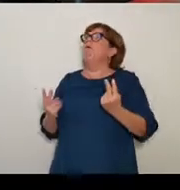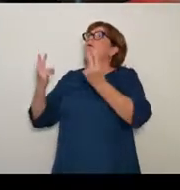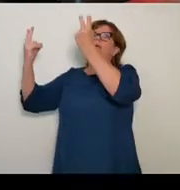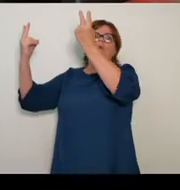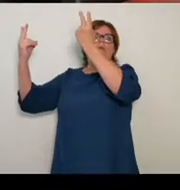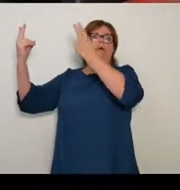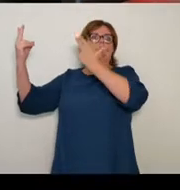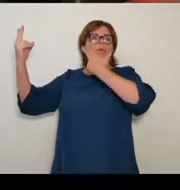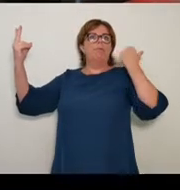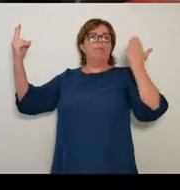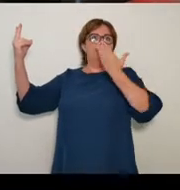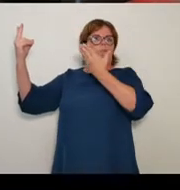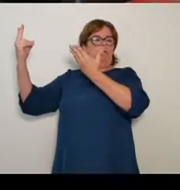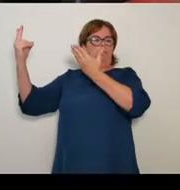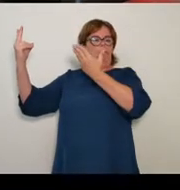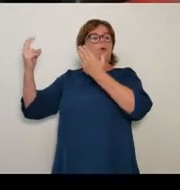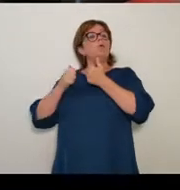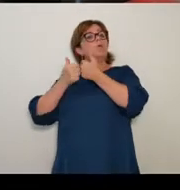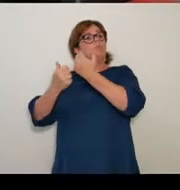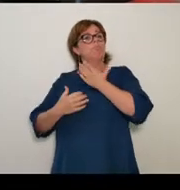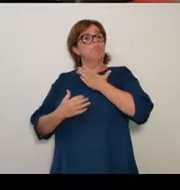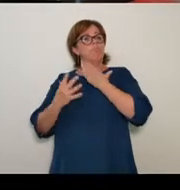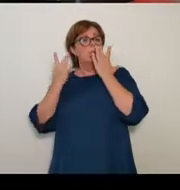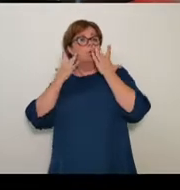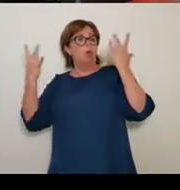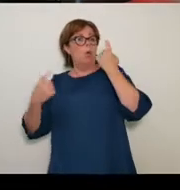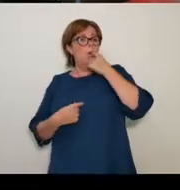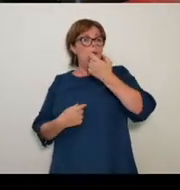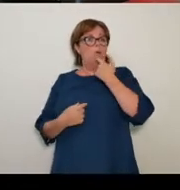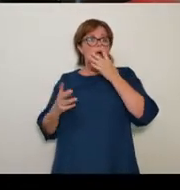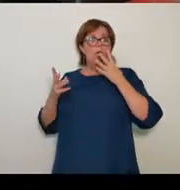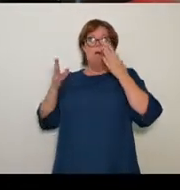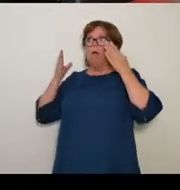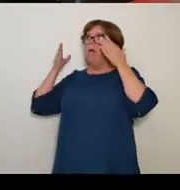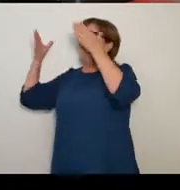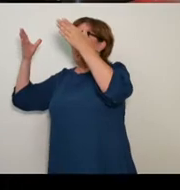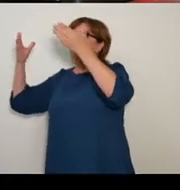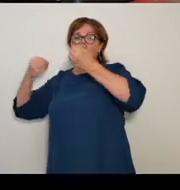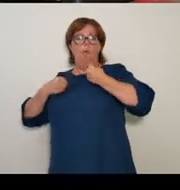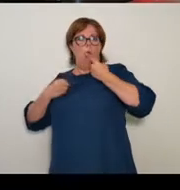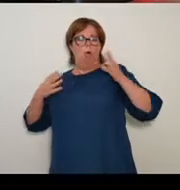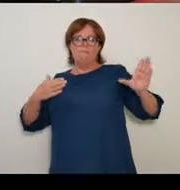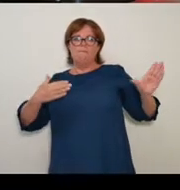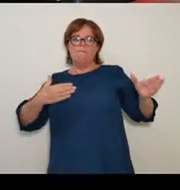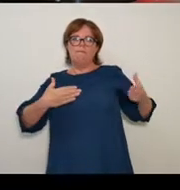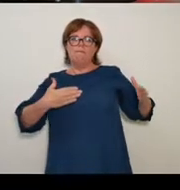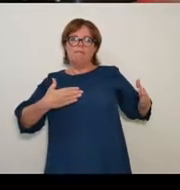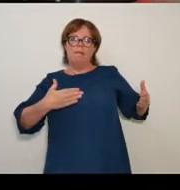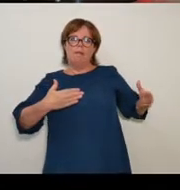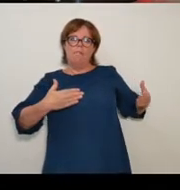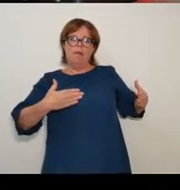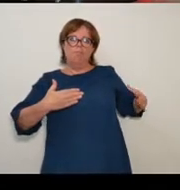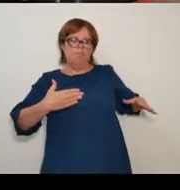Idéalisation qui, selon mon expérience, ferme beaucoup d'horizons, beaucoup de portes. Nous en